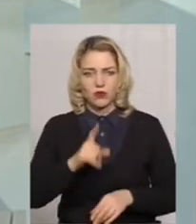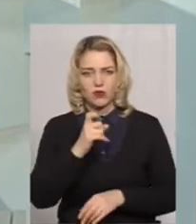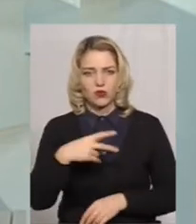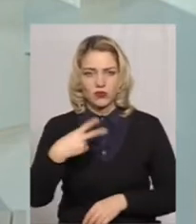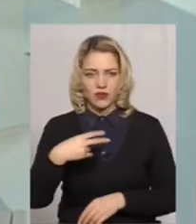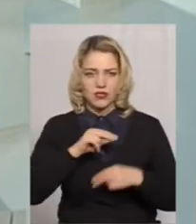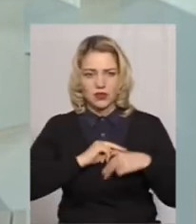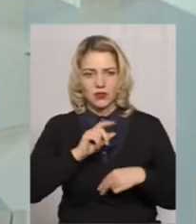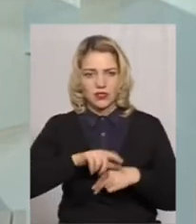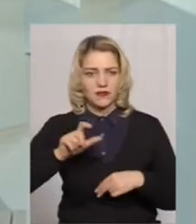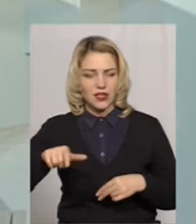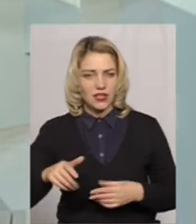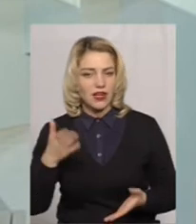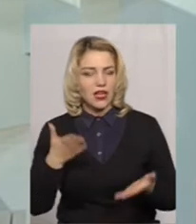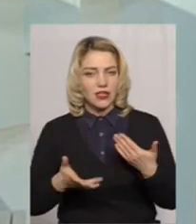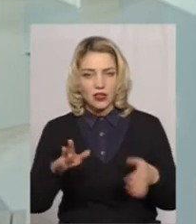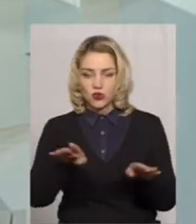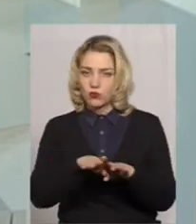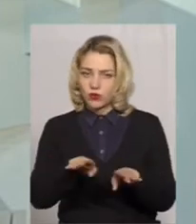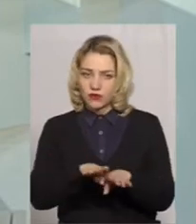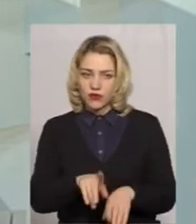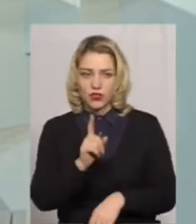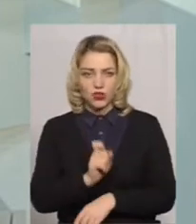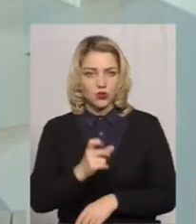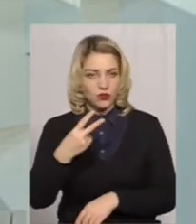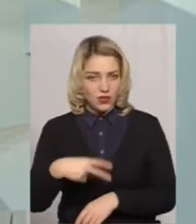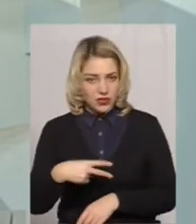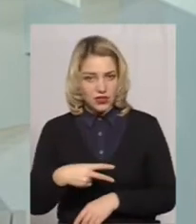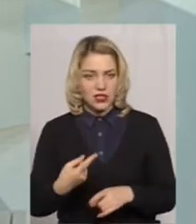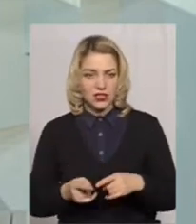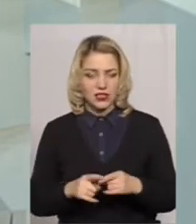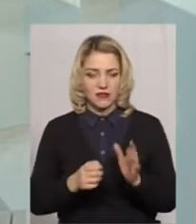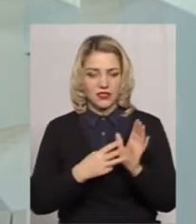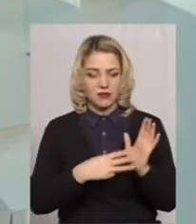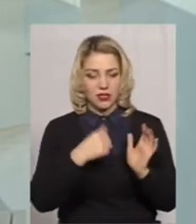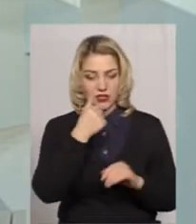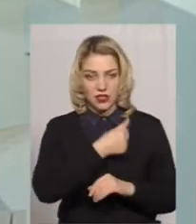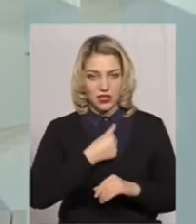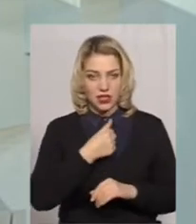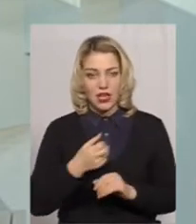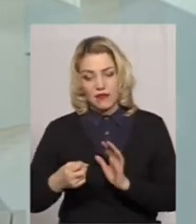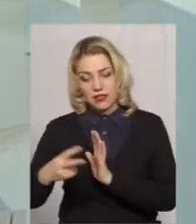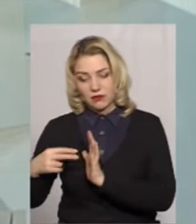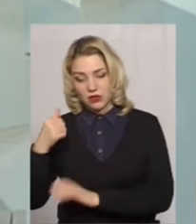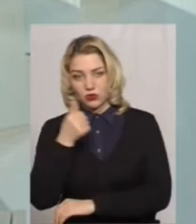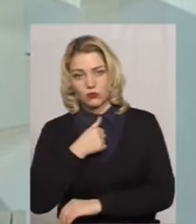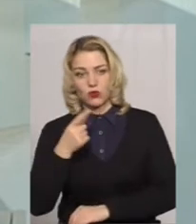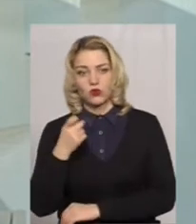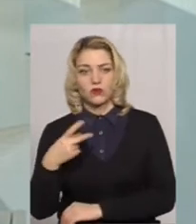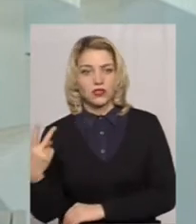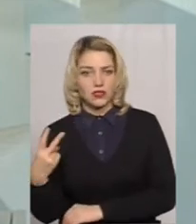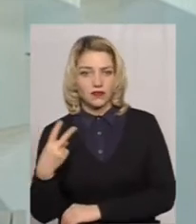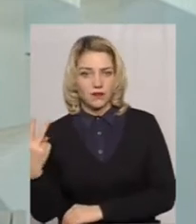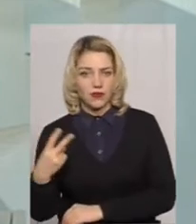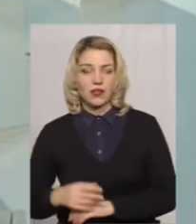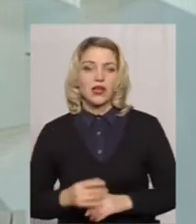працівників. Якщо порівнювати 120, це 2018 рік, в 2017 році – 122.